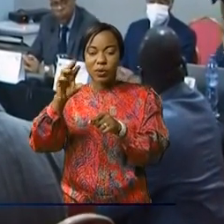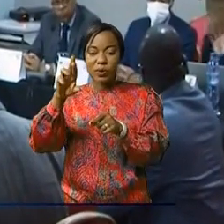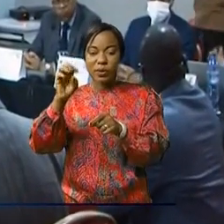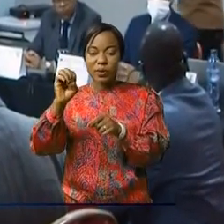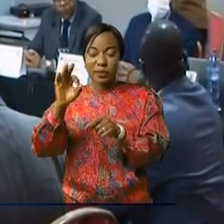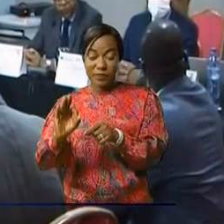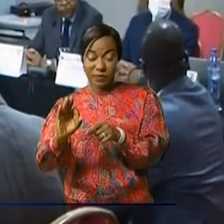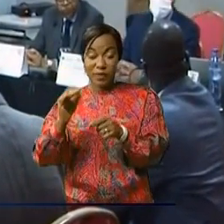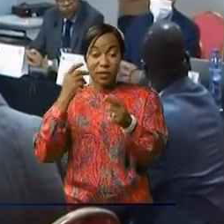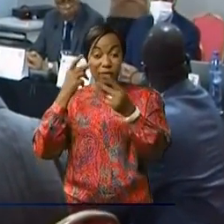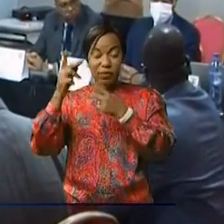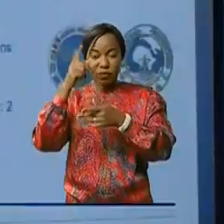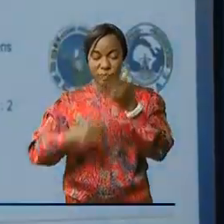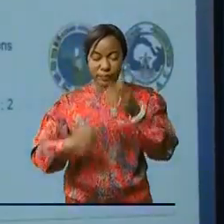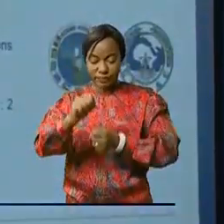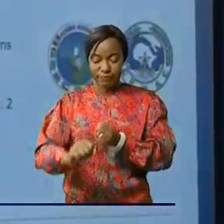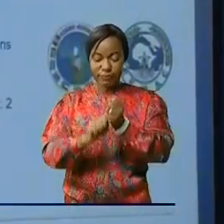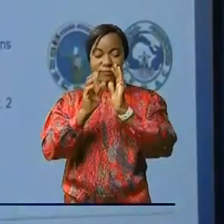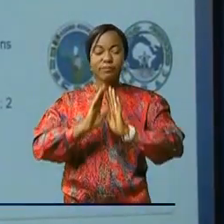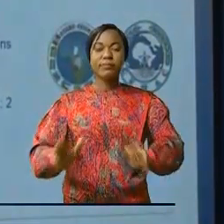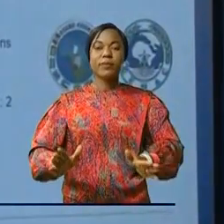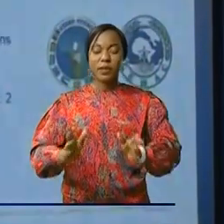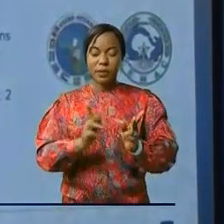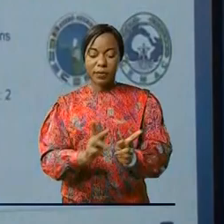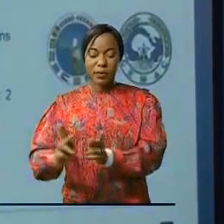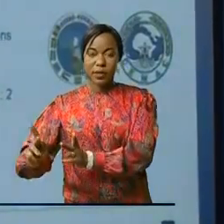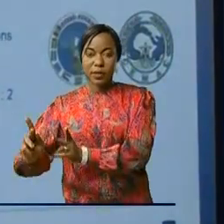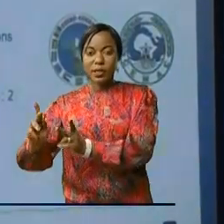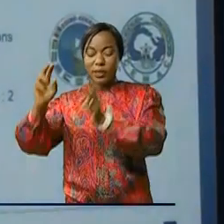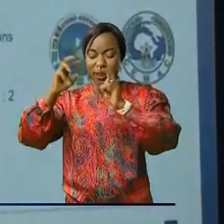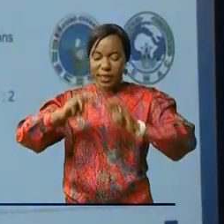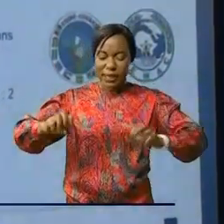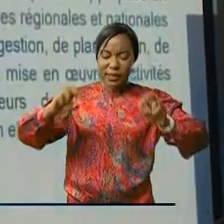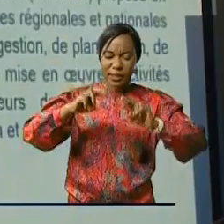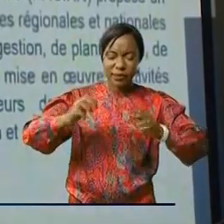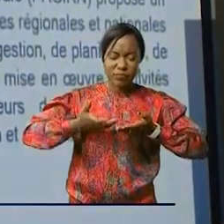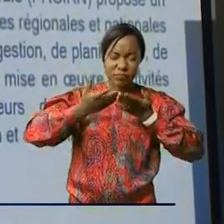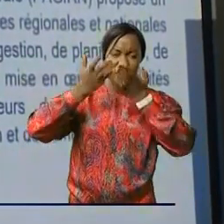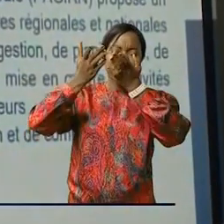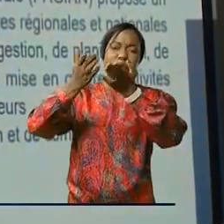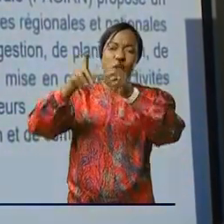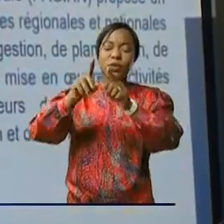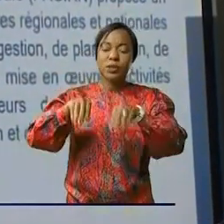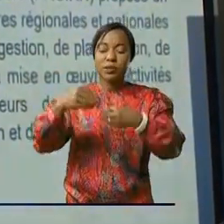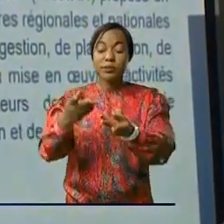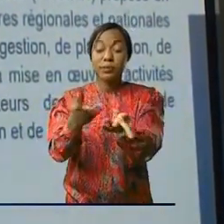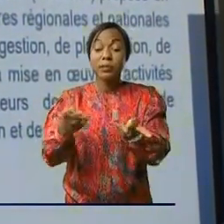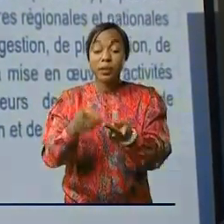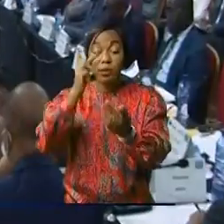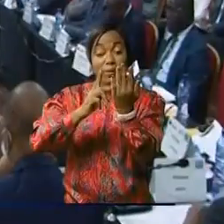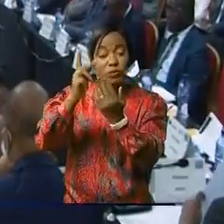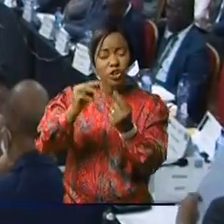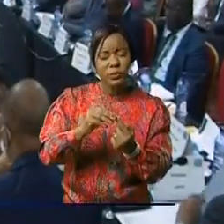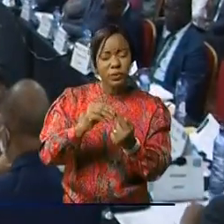renforcer non seulement les capacités de gestion et de planification, des recherches et des plaidoyers, mais aussi la mise en œuvre des projets